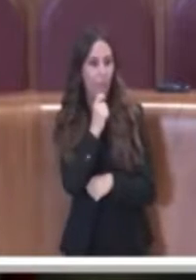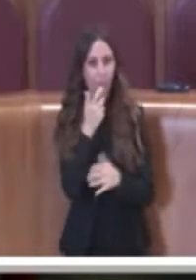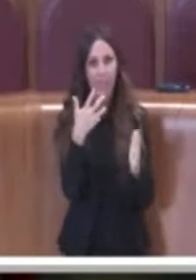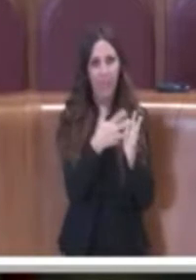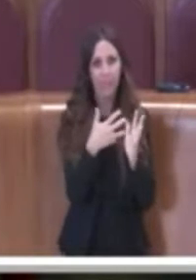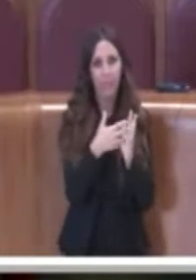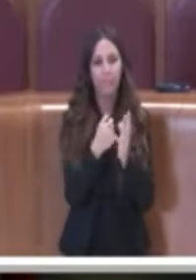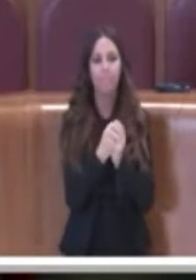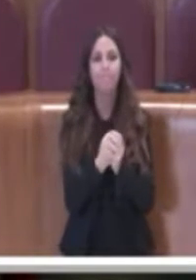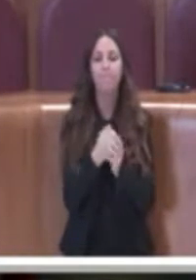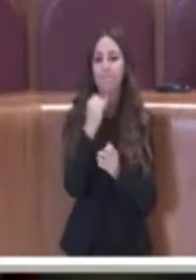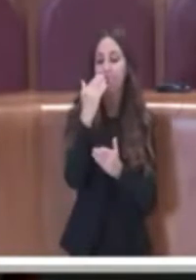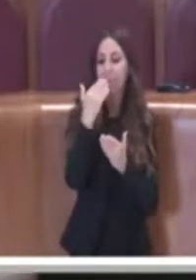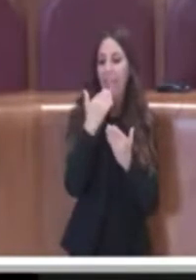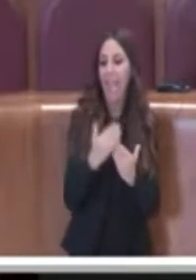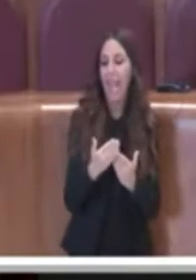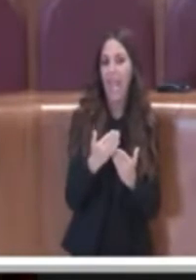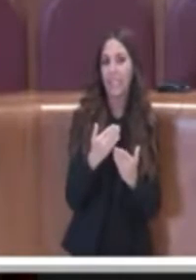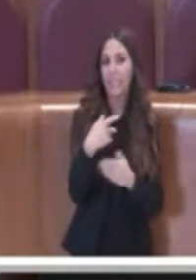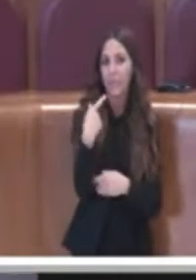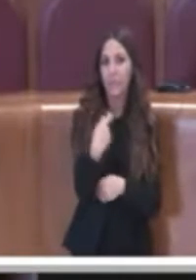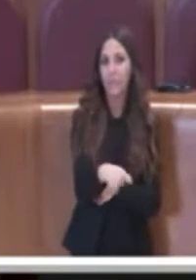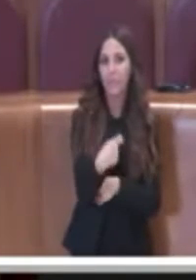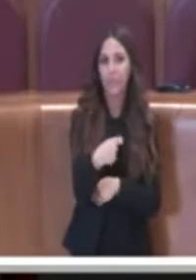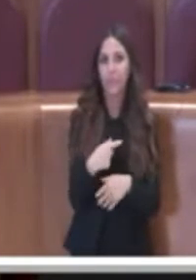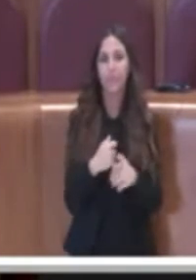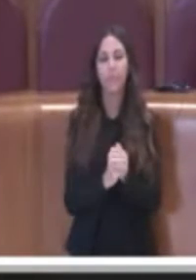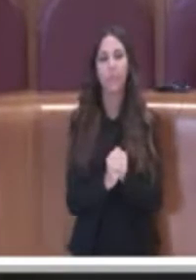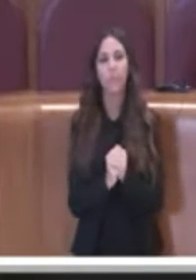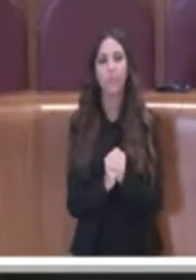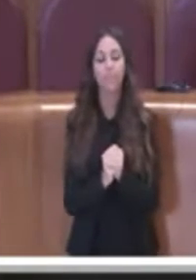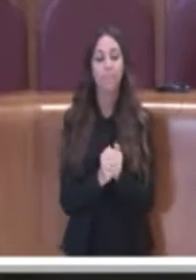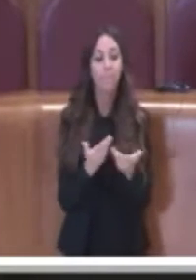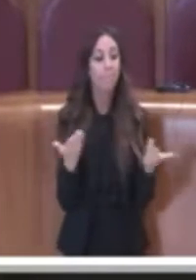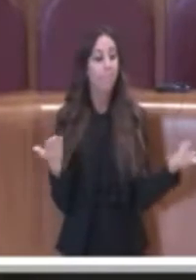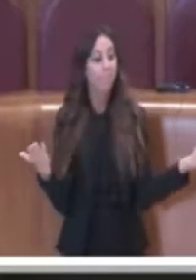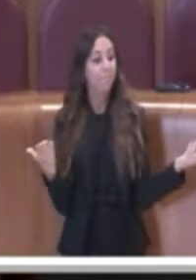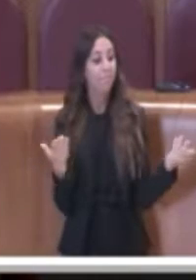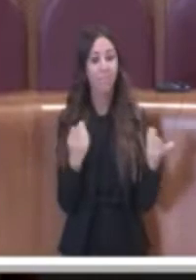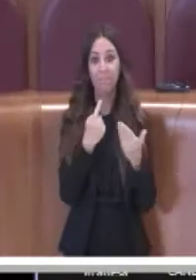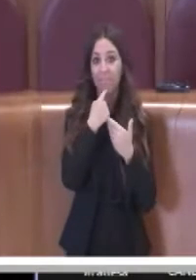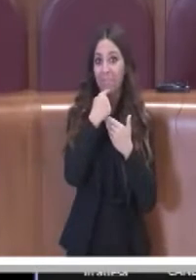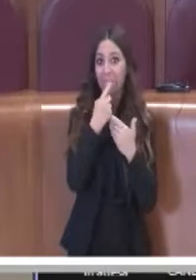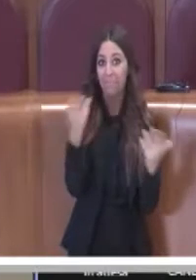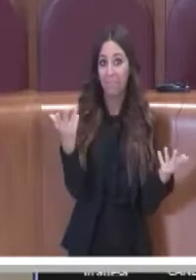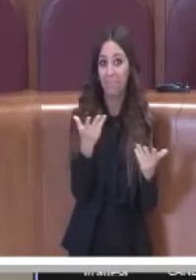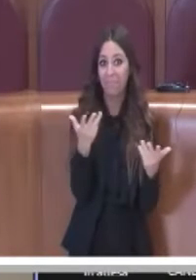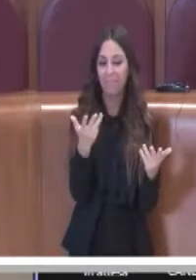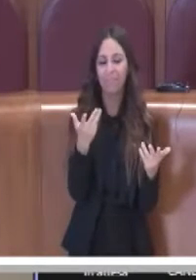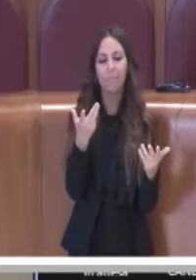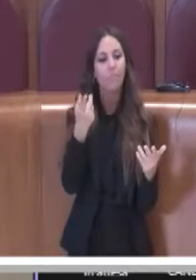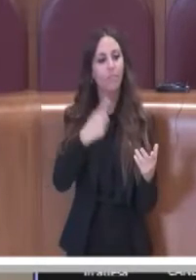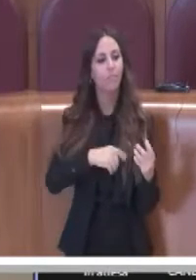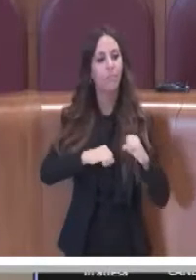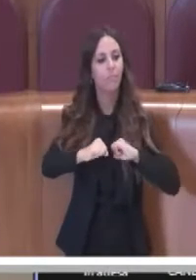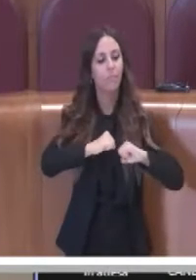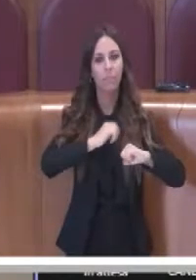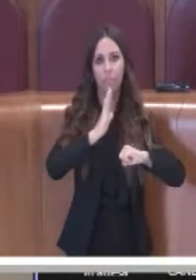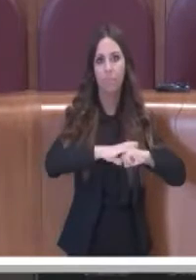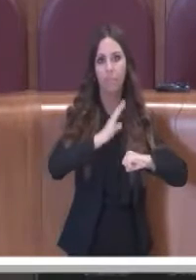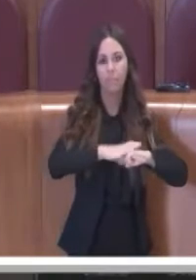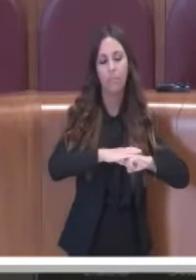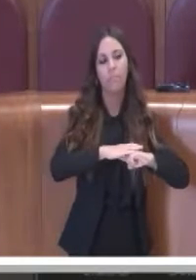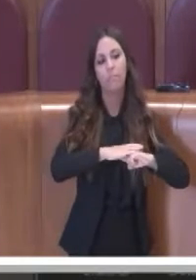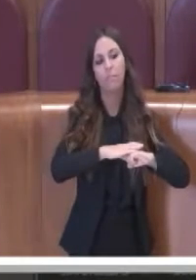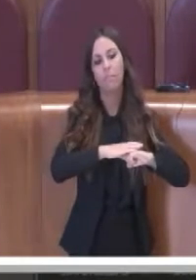Sì, bene, grazie Presidente. Allora, beh, che dire, questa amministrazione è quella che